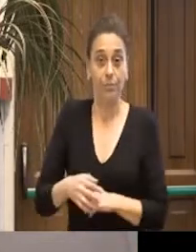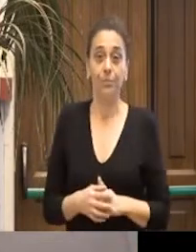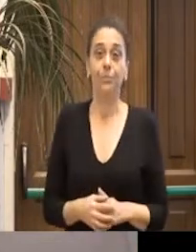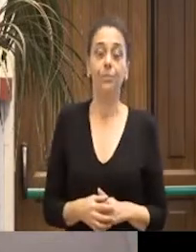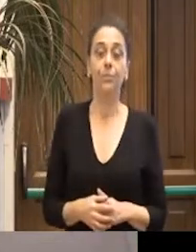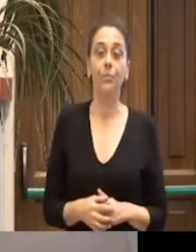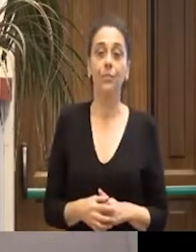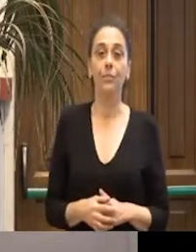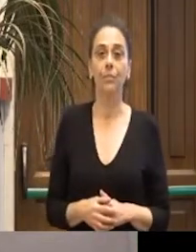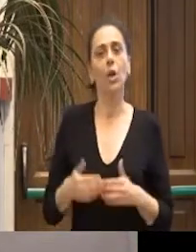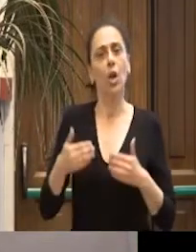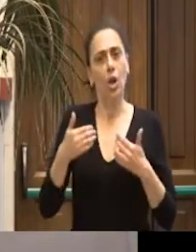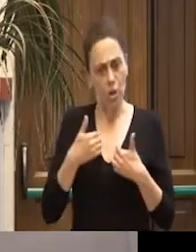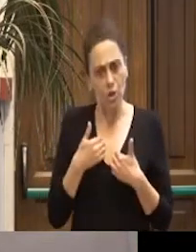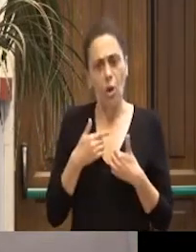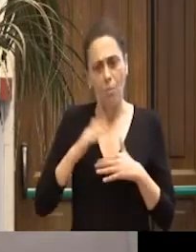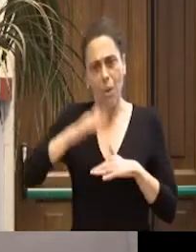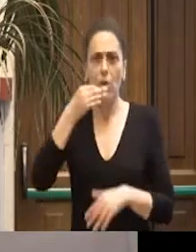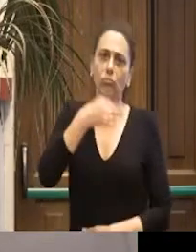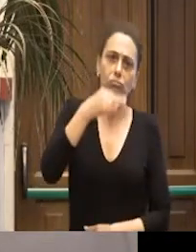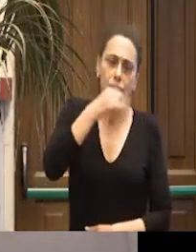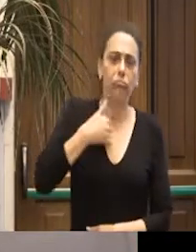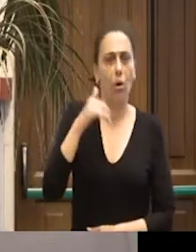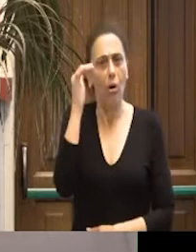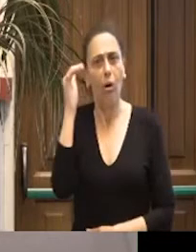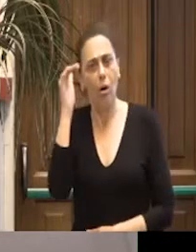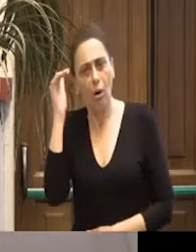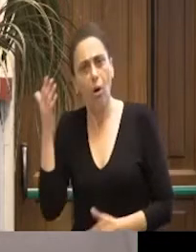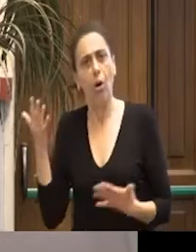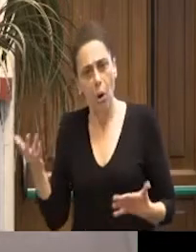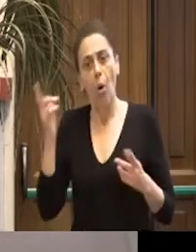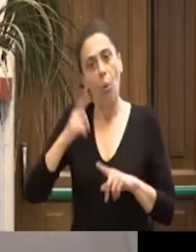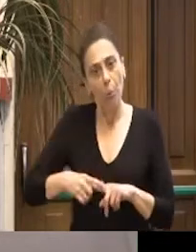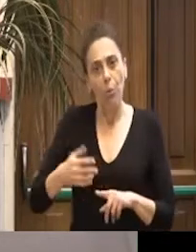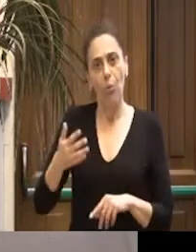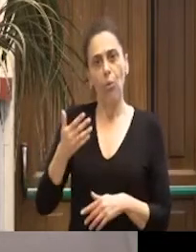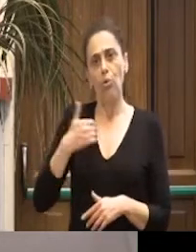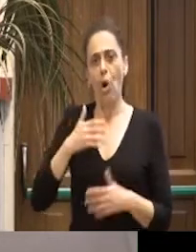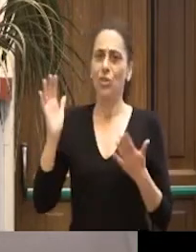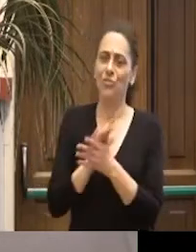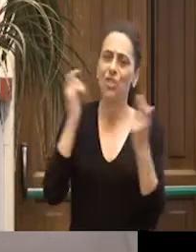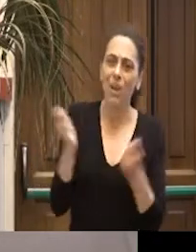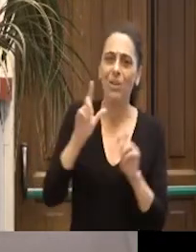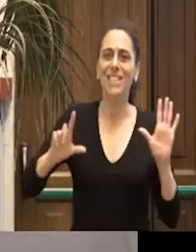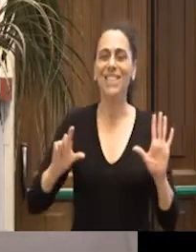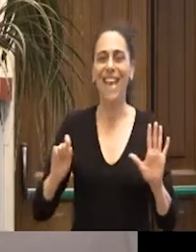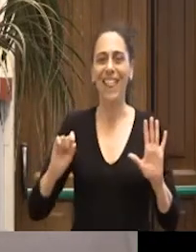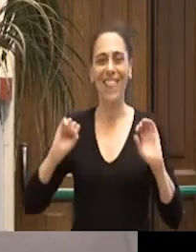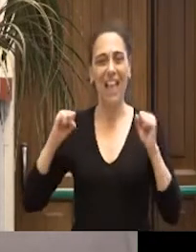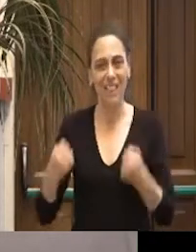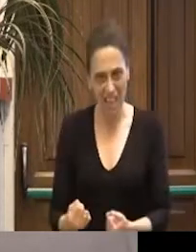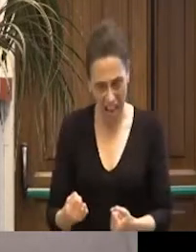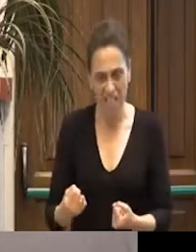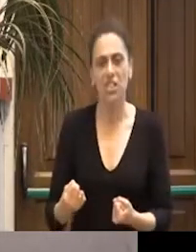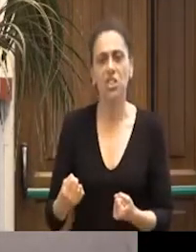Io ne ho ascoltate tante stamattina, ne abbiamo anche vissute durante le celebrazioni del nostro settantesimo, noi abbiamo